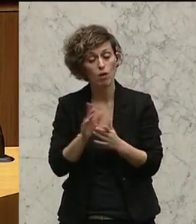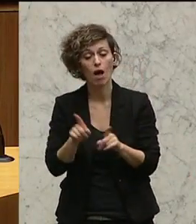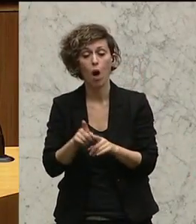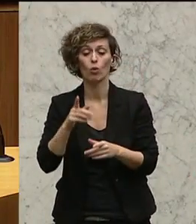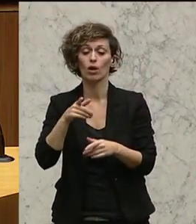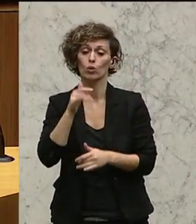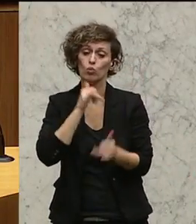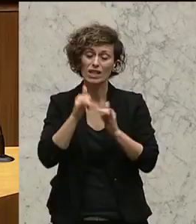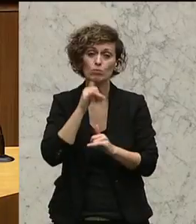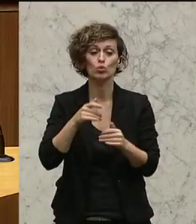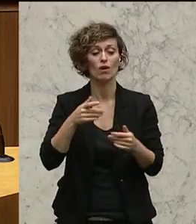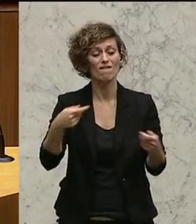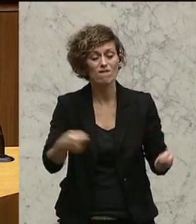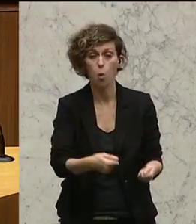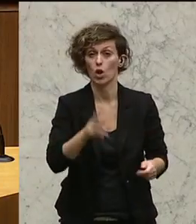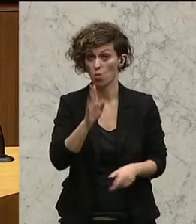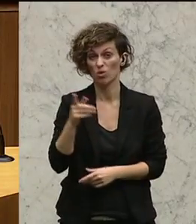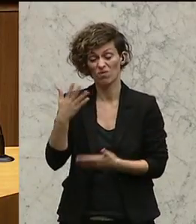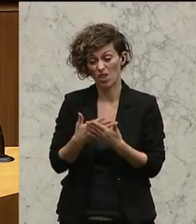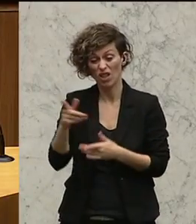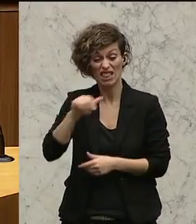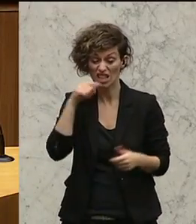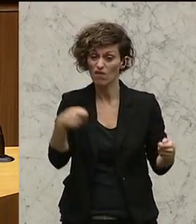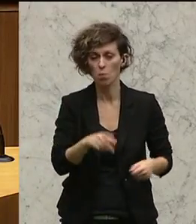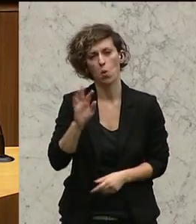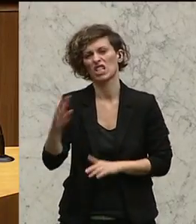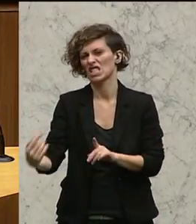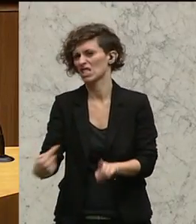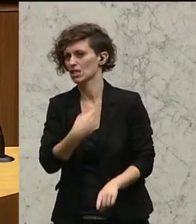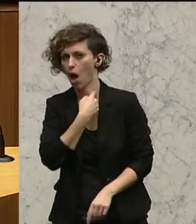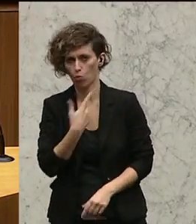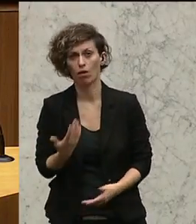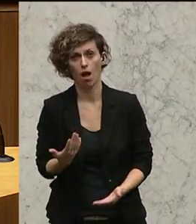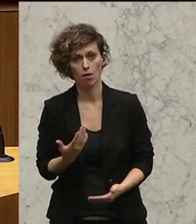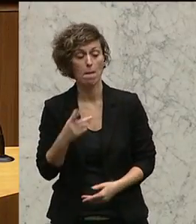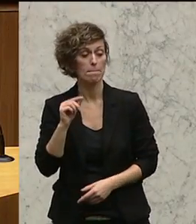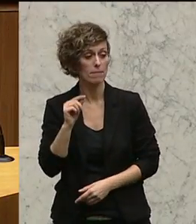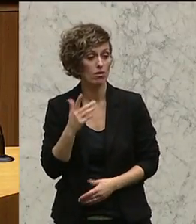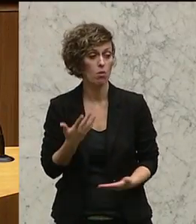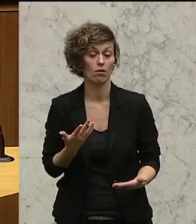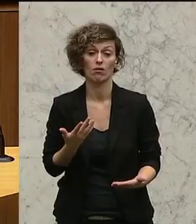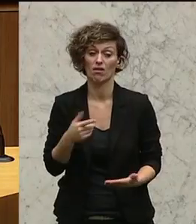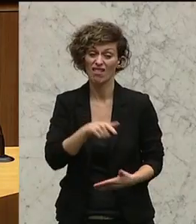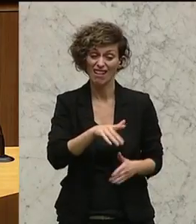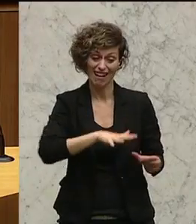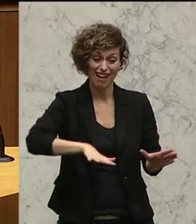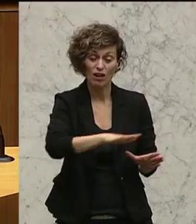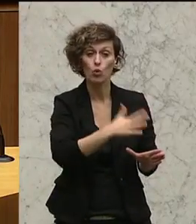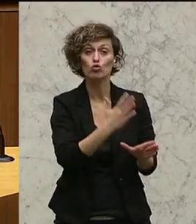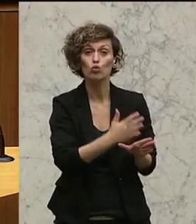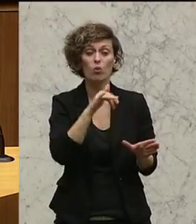Und das ist eine Sauerei. Und das ist ein Schlag gegen eine Region, die heute schon mit Abwanderung